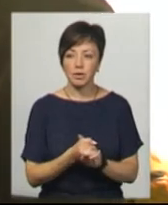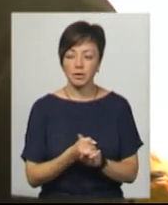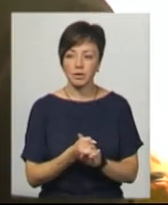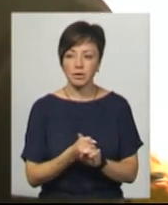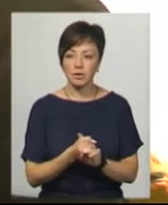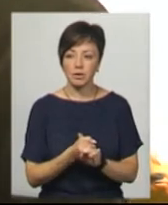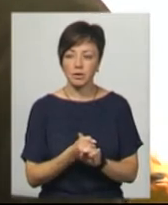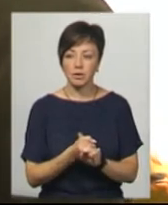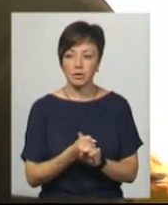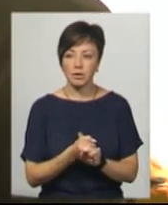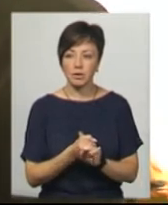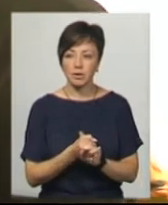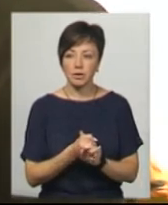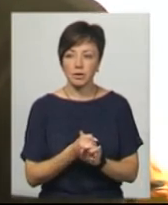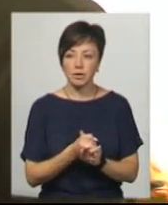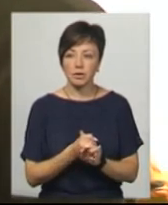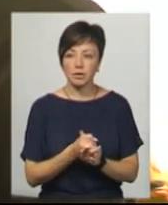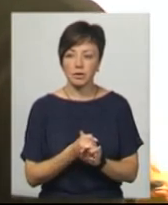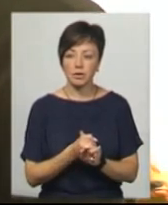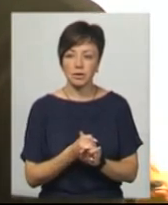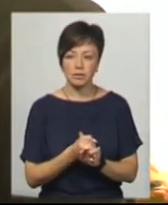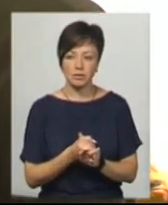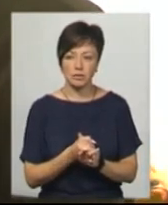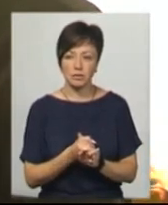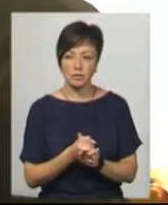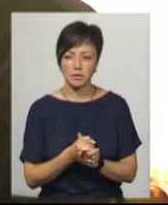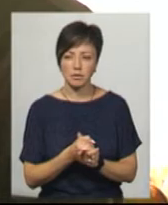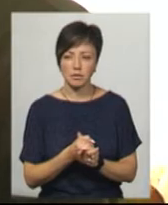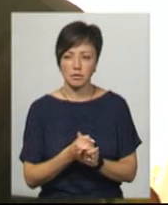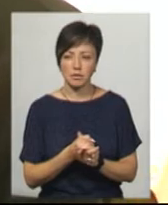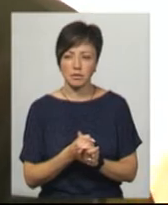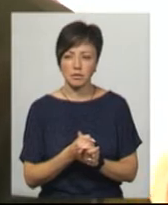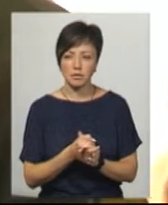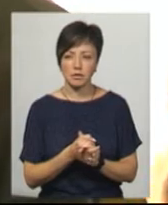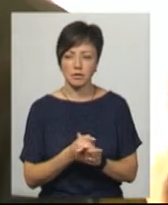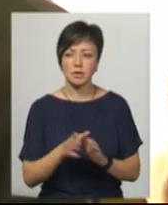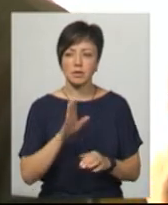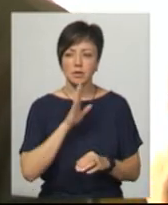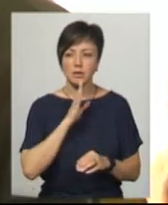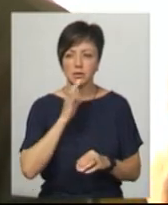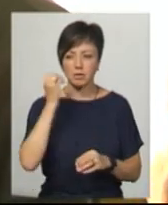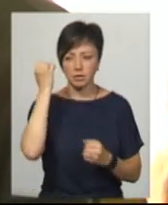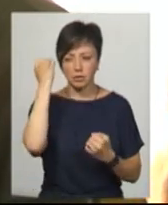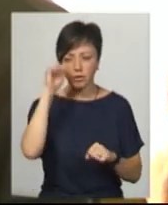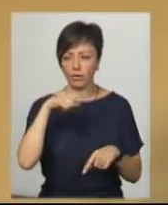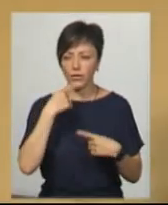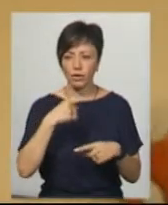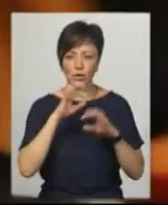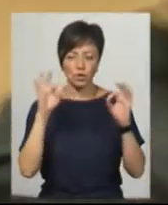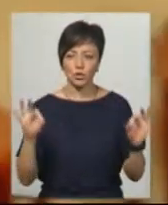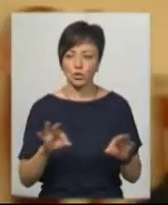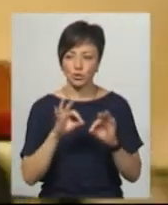коліця була, ще були люди при пам'яті і не говорили нічого.